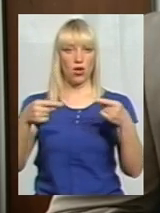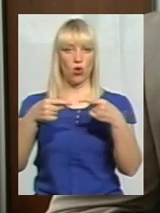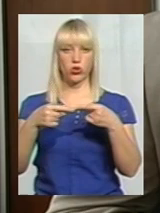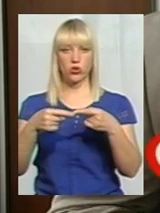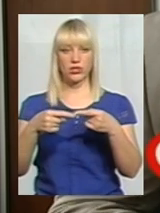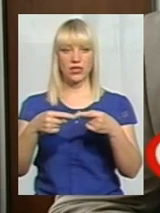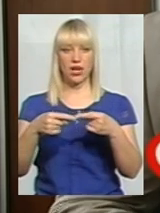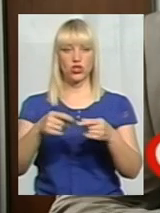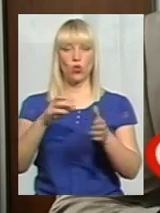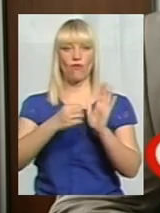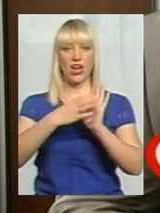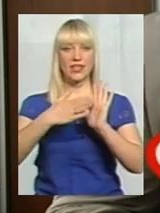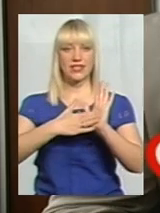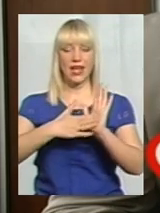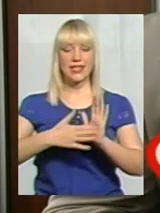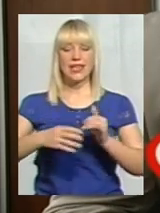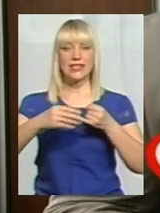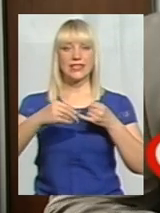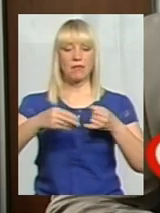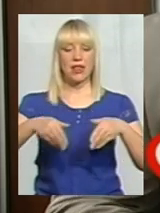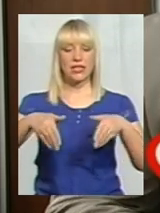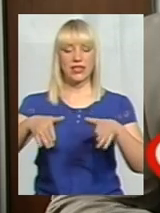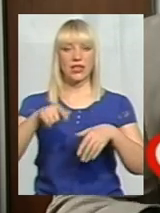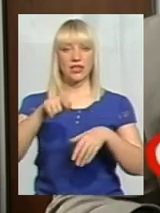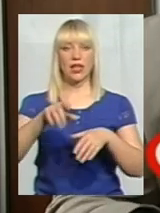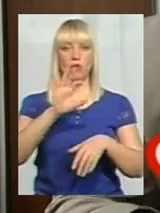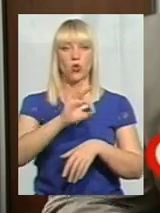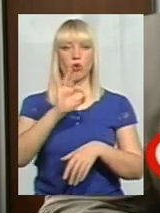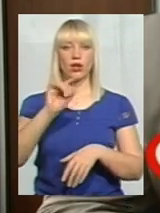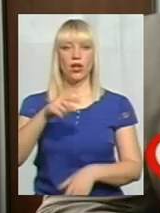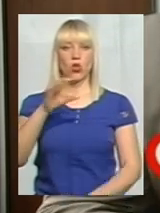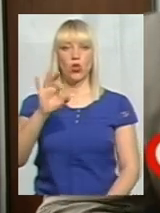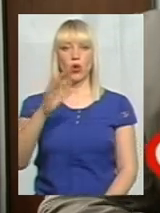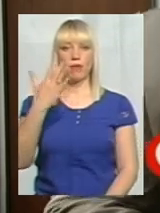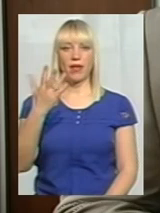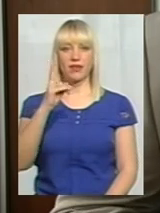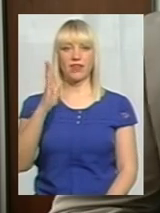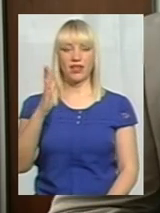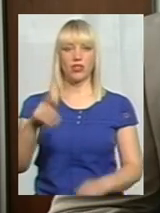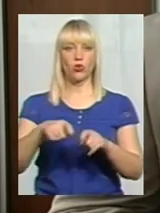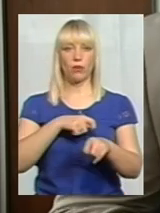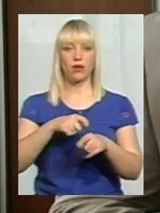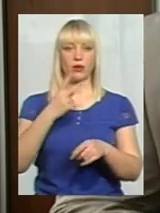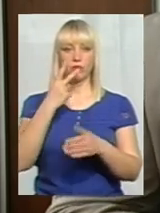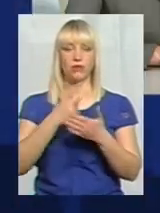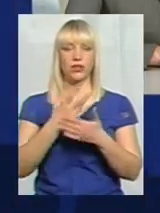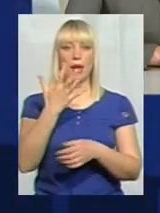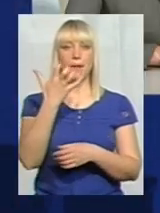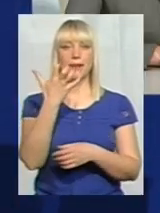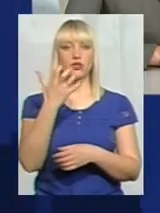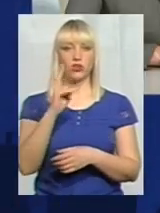вказанні земельної ділянки, оскільки там вказано 0,05 квадратних метрів. Якщо подається в попередній декларації, то там 500